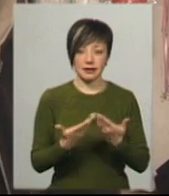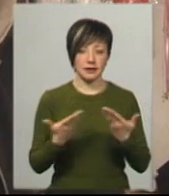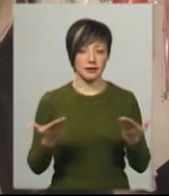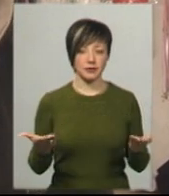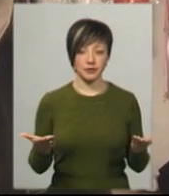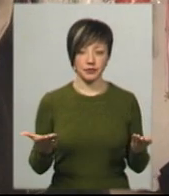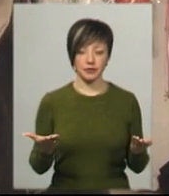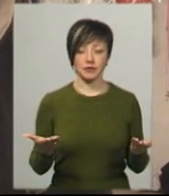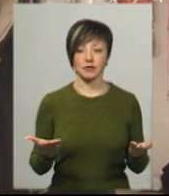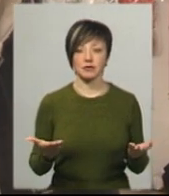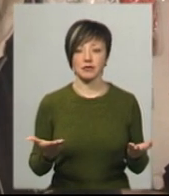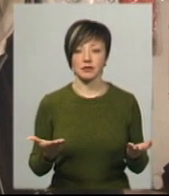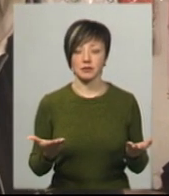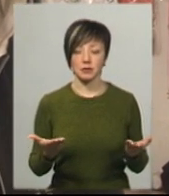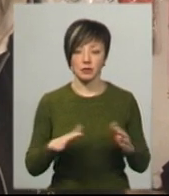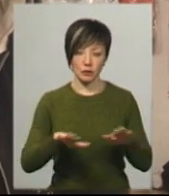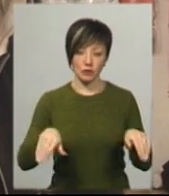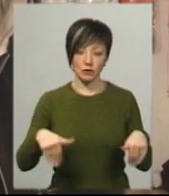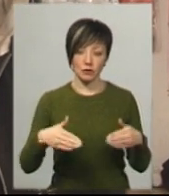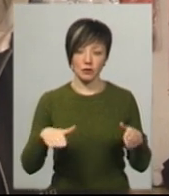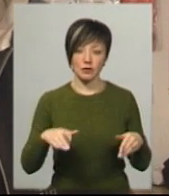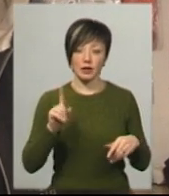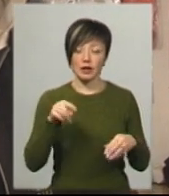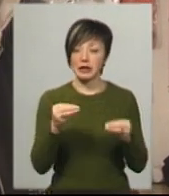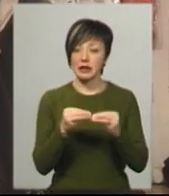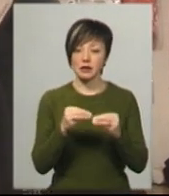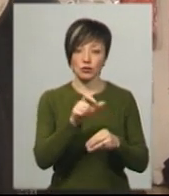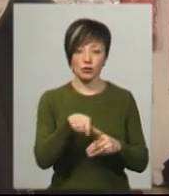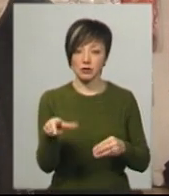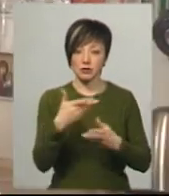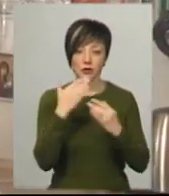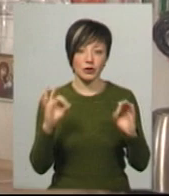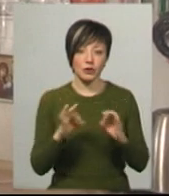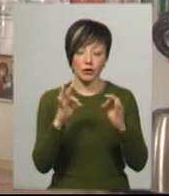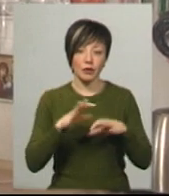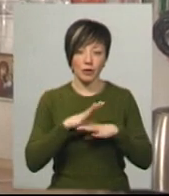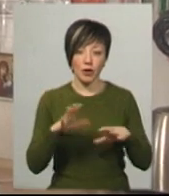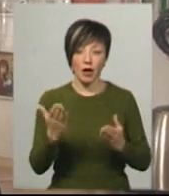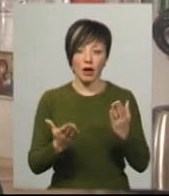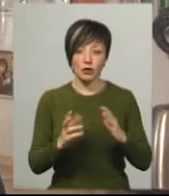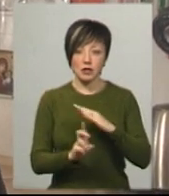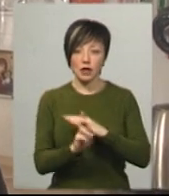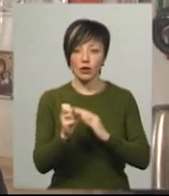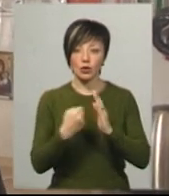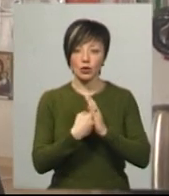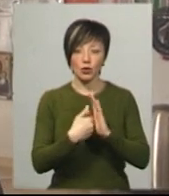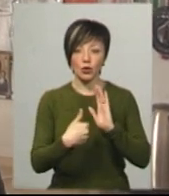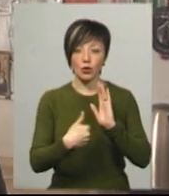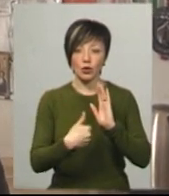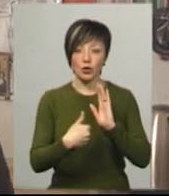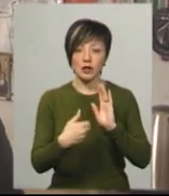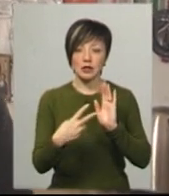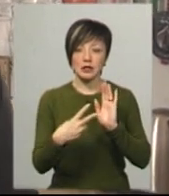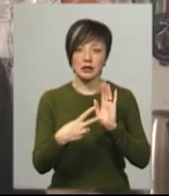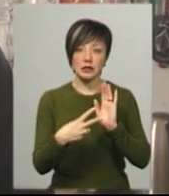навіть 10 чоловік, у нас такого ніколи не було. Якщо церква раніше до півсьому працювала, зараз працює